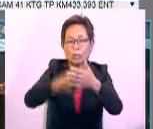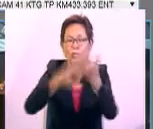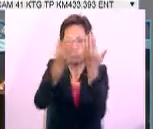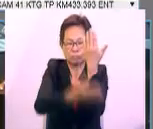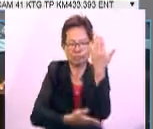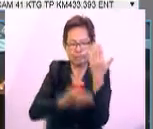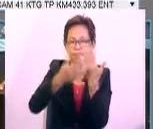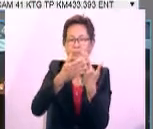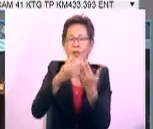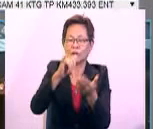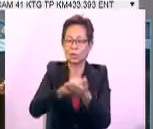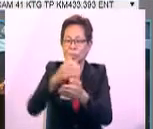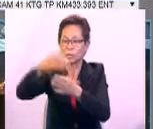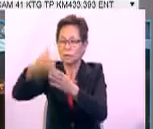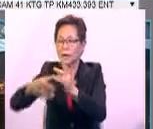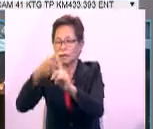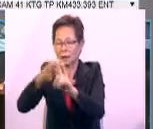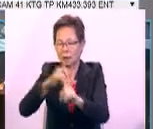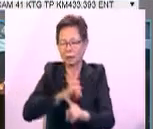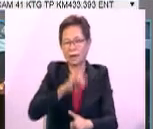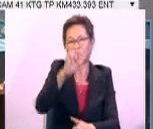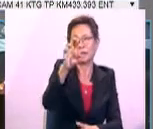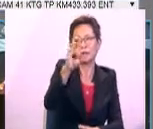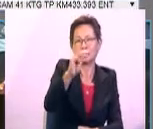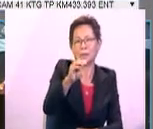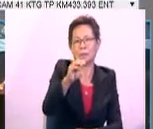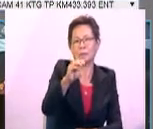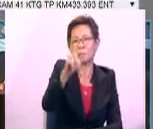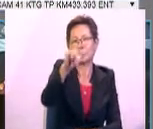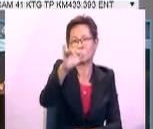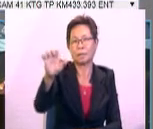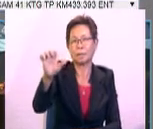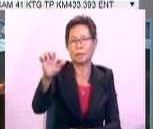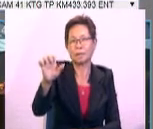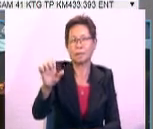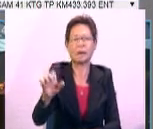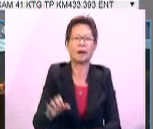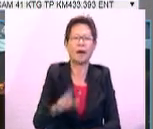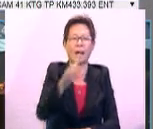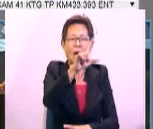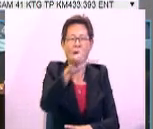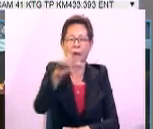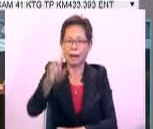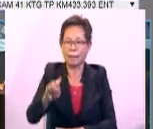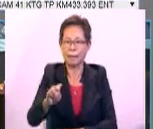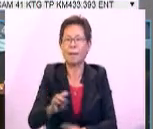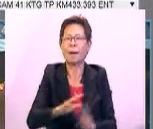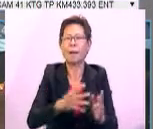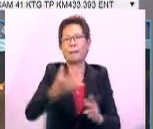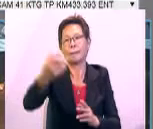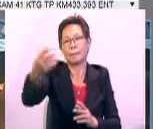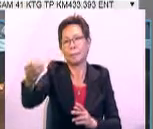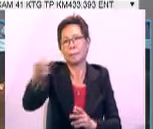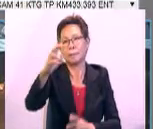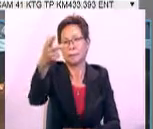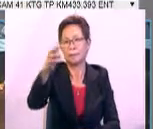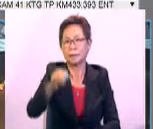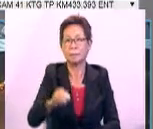negara. Itu sahaja daripada saya Ramli Zikon dari Pusat Puan Trafik Lembaga Lebuh Raya Malaysia kembali semula ke Angkasa Puri.